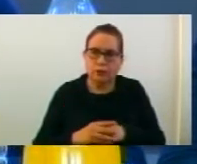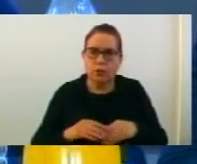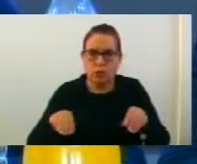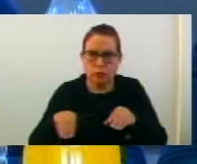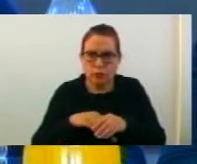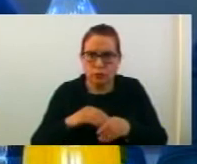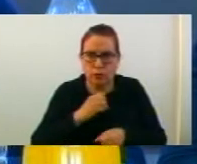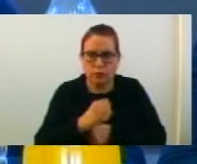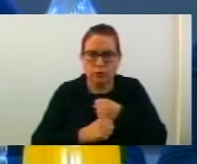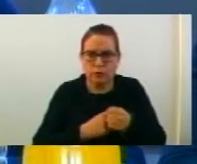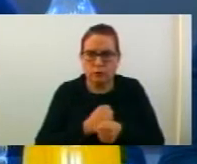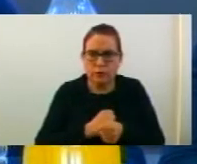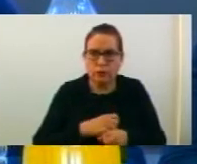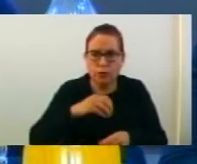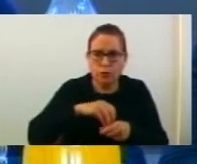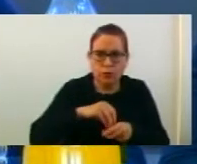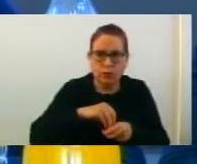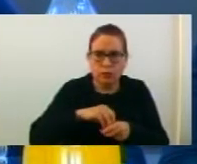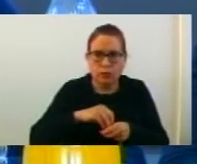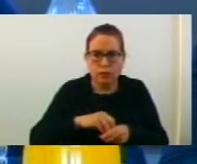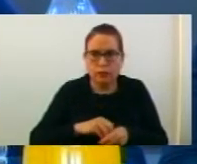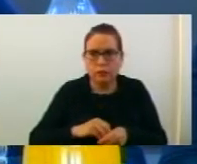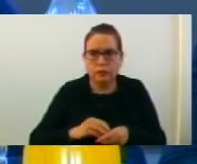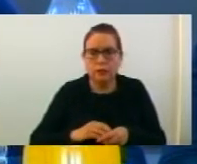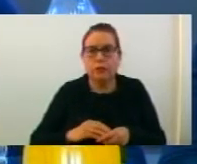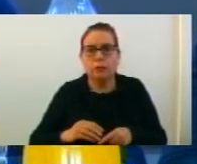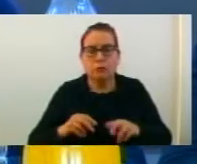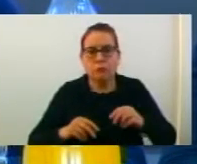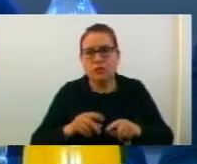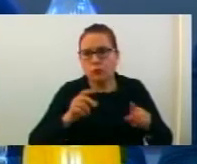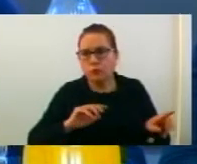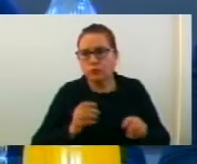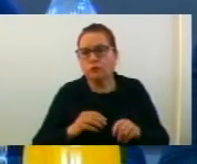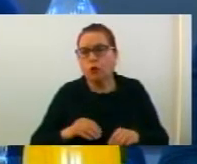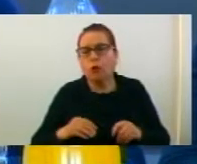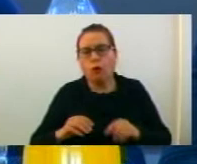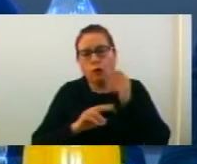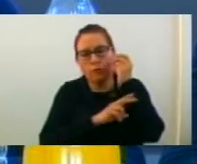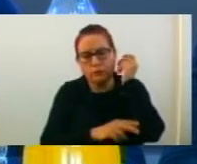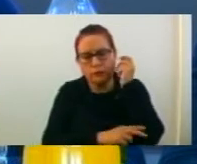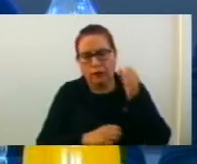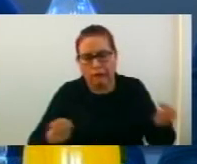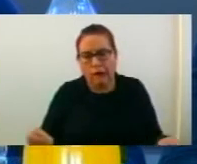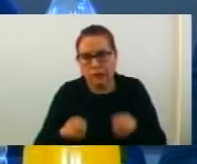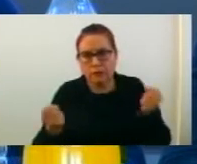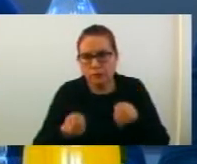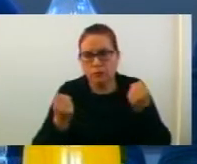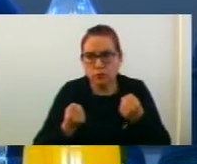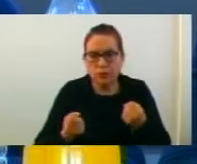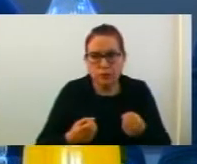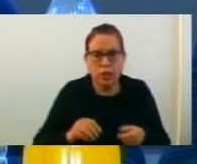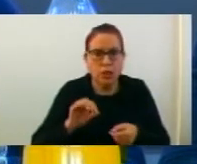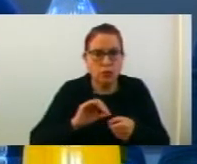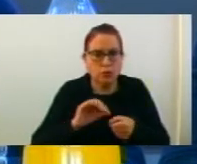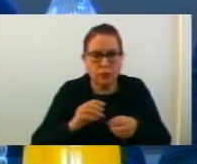анексот на годишната програма се дополнува проектот Мегуопштинска интеграција на младите во образованието, активностите на екоотборот со